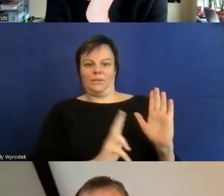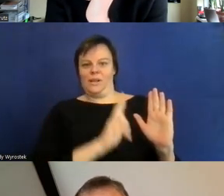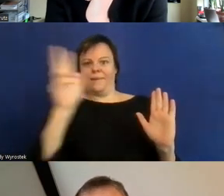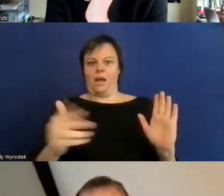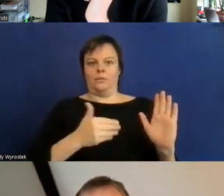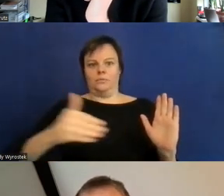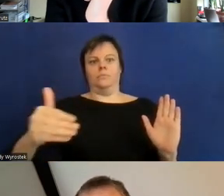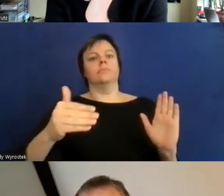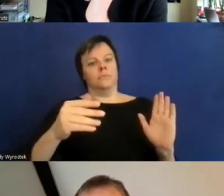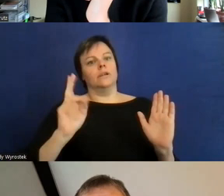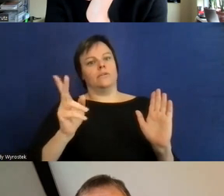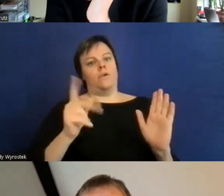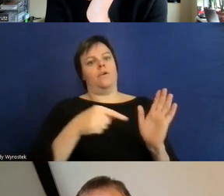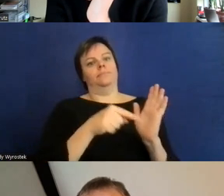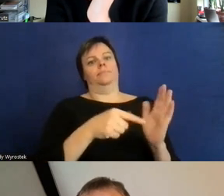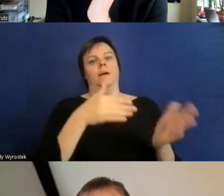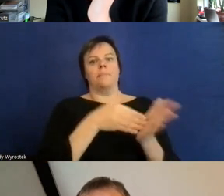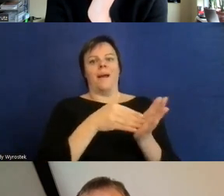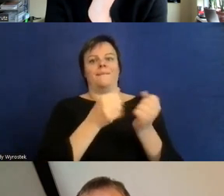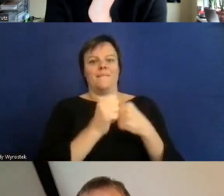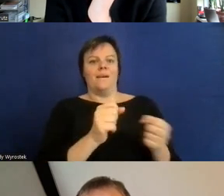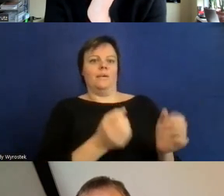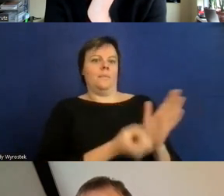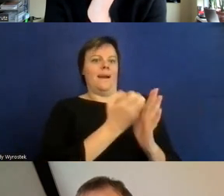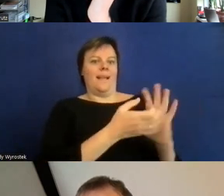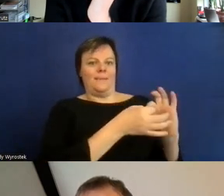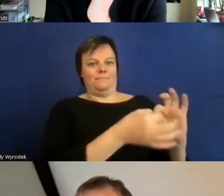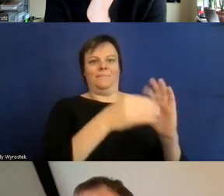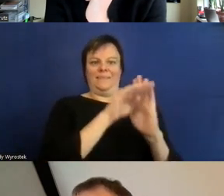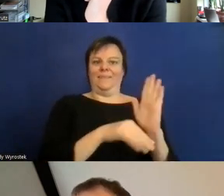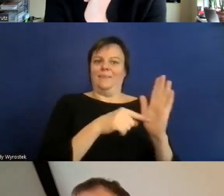da sowas wir nennen das Trainomat da kann man auch auf Dinge